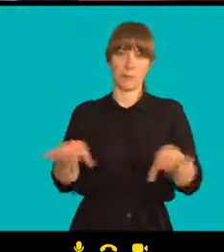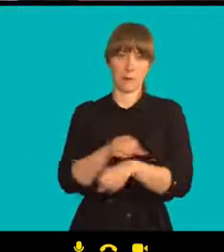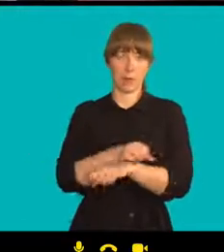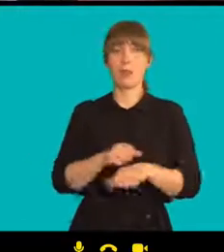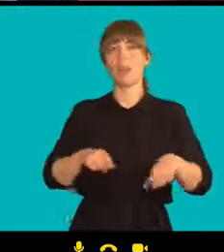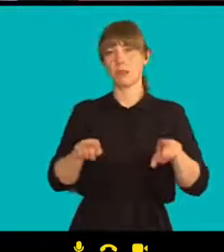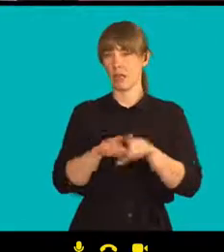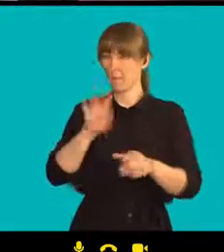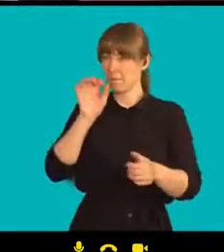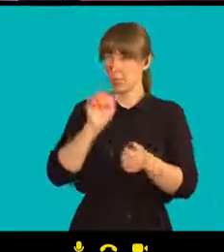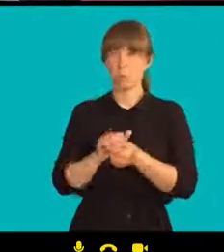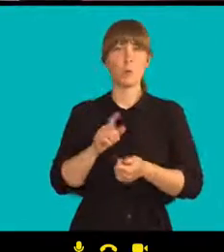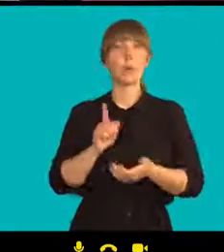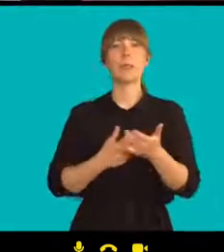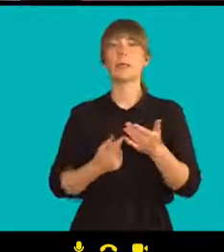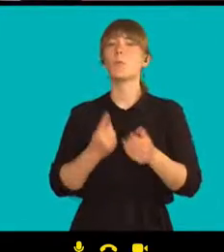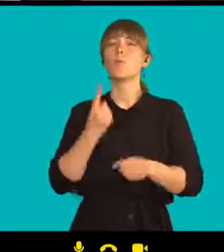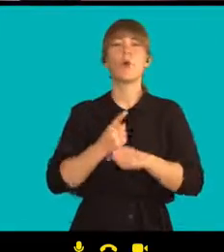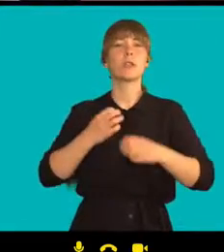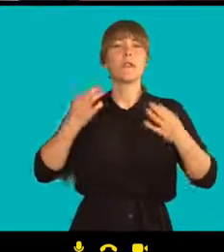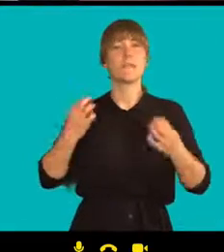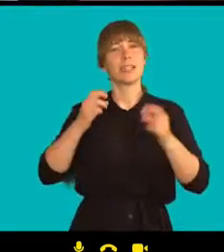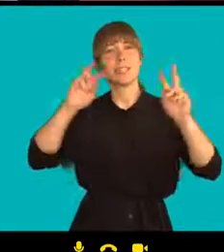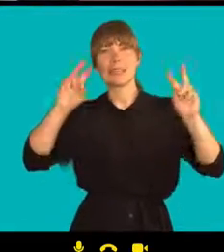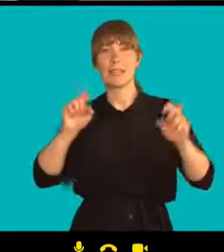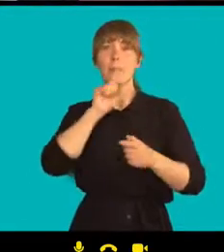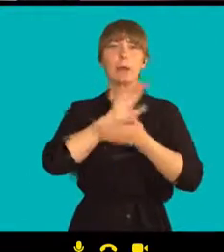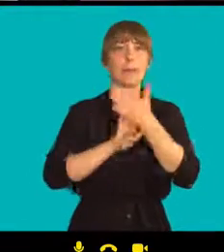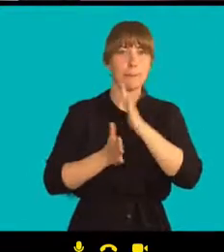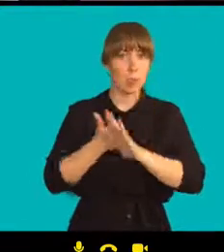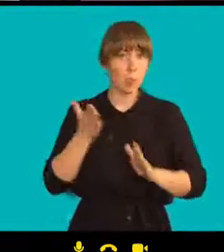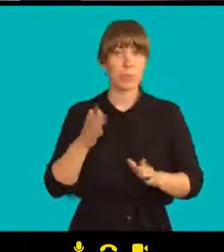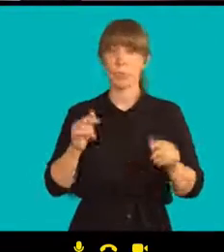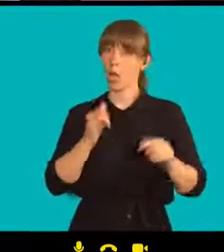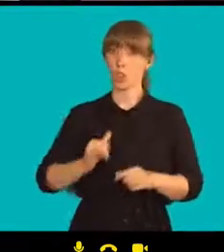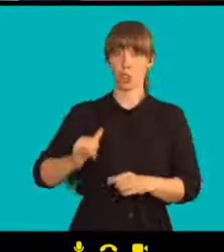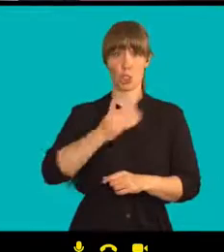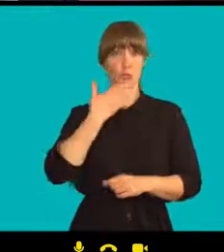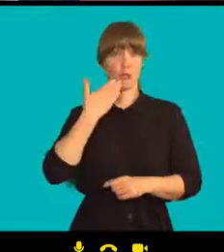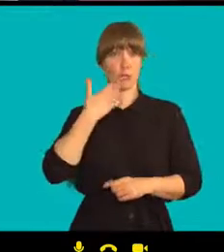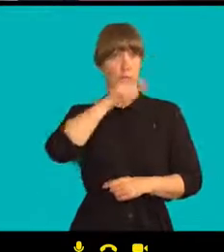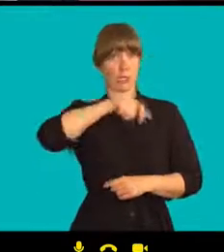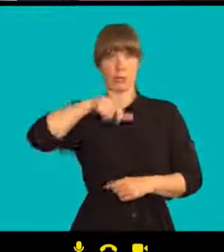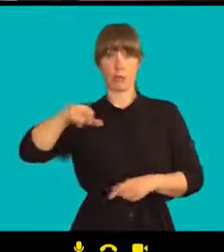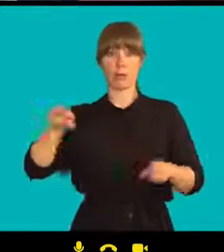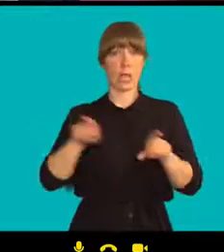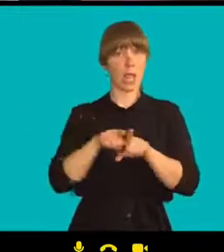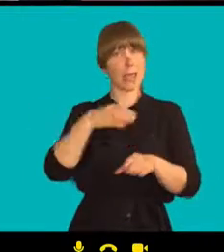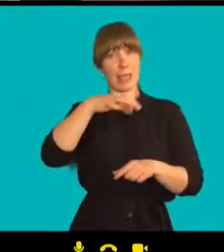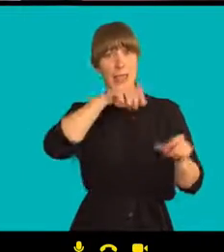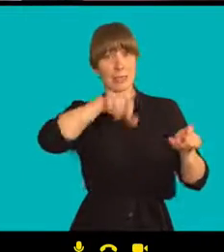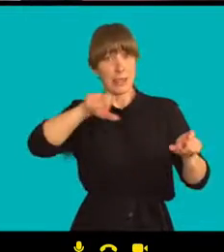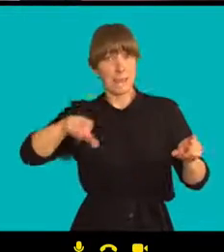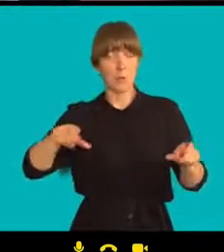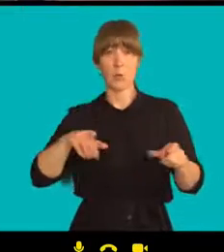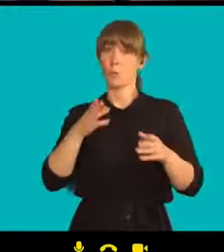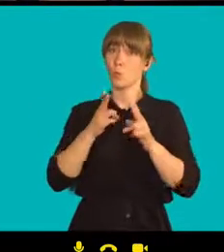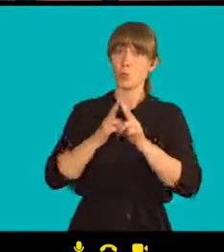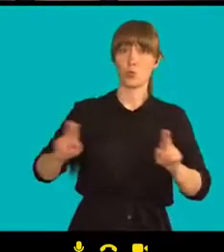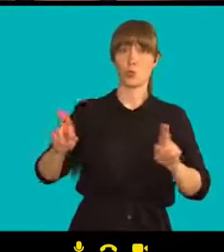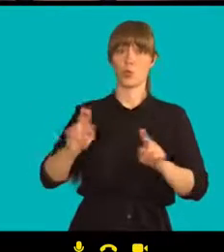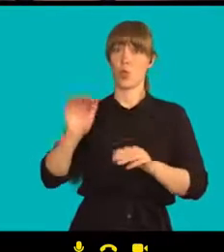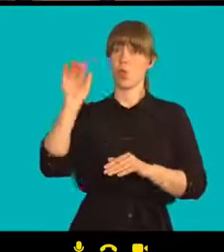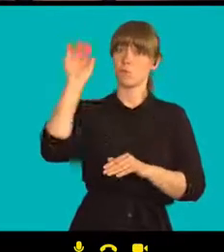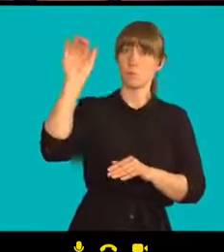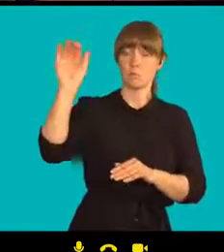diplomaci, to je o celé české společnosti. Můžeme pomoci individuálně apelem třeba na to, jak se